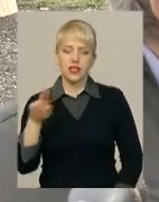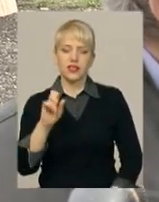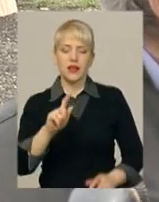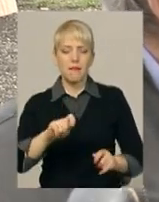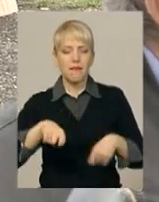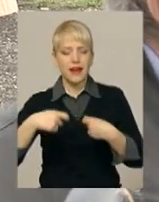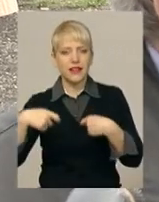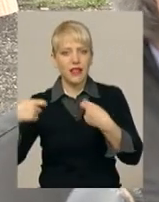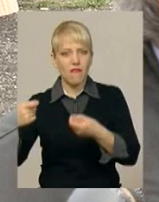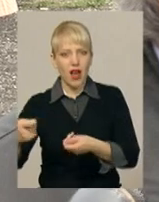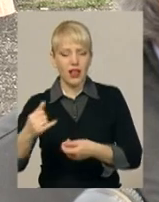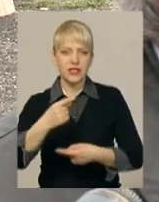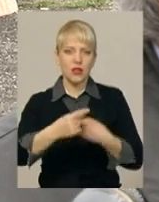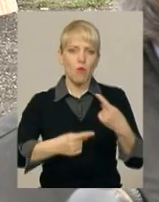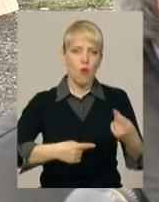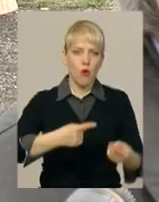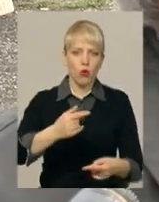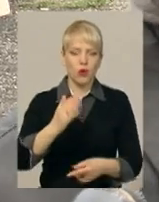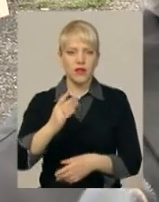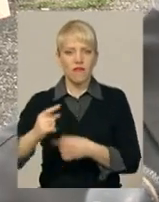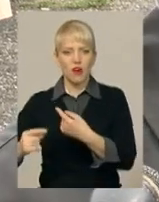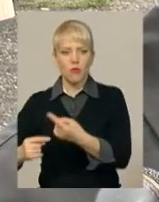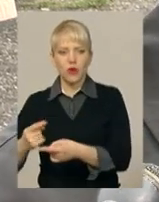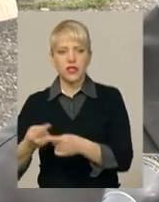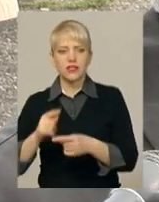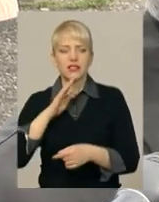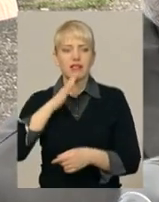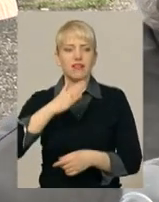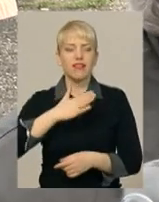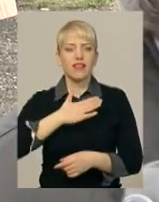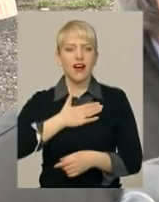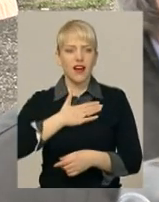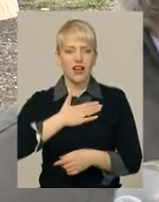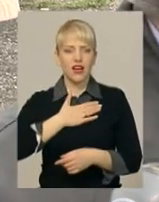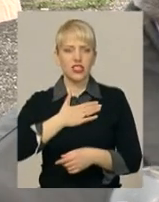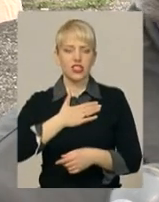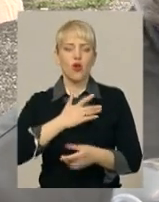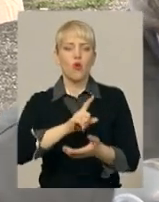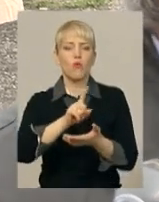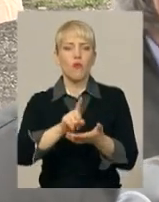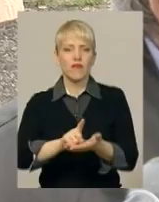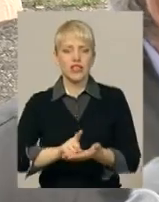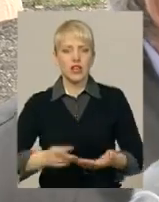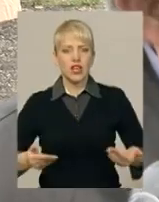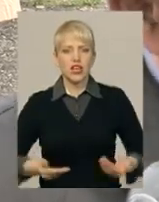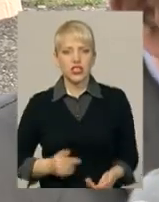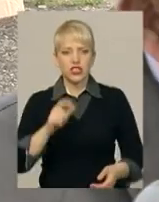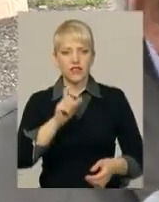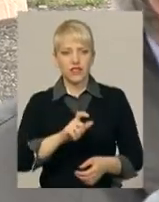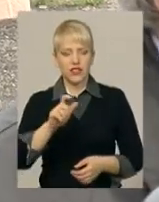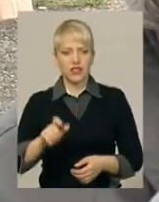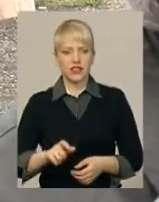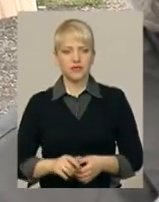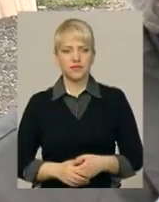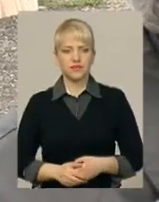поколінням поколінням. Це наш святий обов'язок живих перед